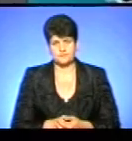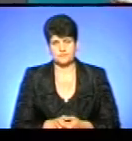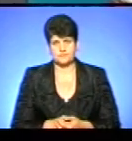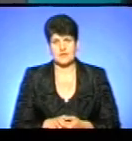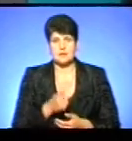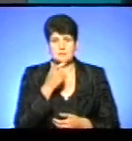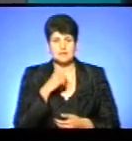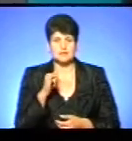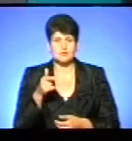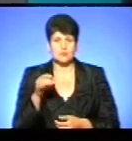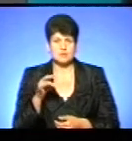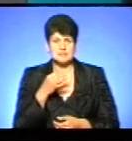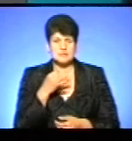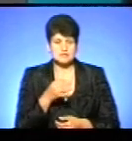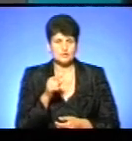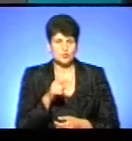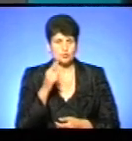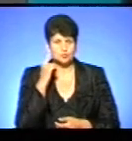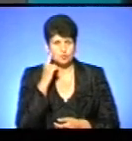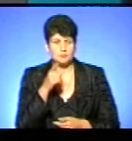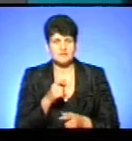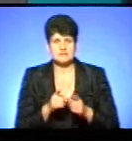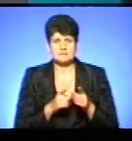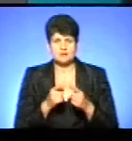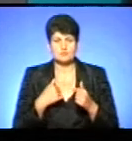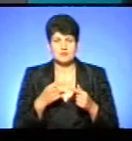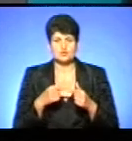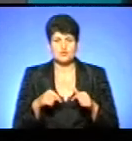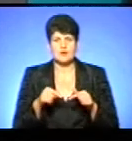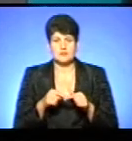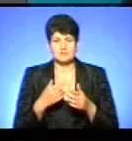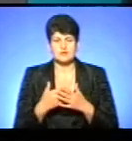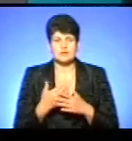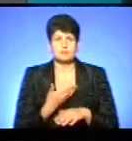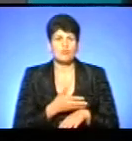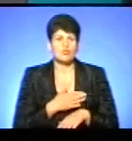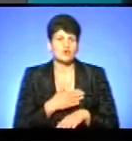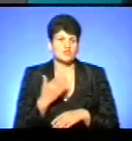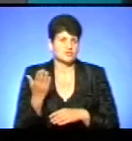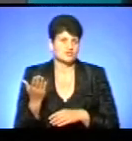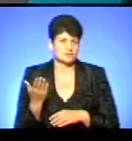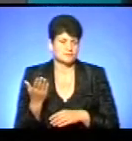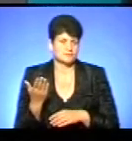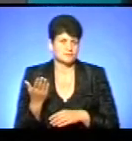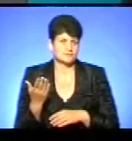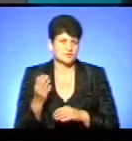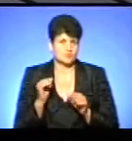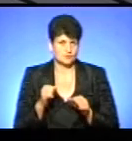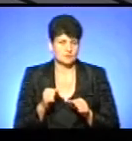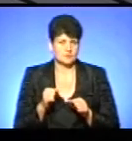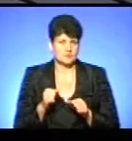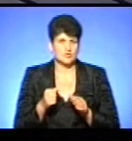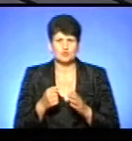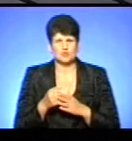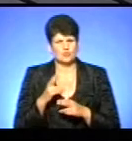Пан Ігор сказав про те, що, на його думку, ми змінюємо нашу галузь охорони здоров'я наподобу Польщі. Чи можете ви підтвердити? Також, до